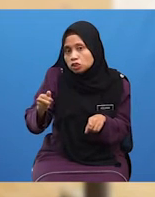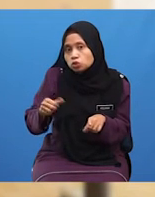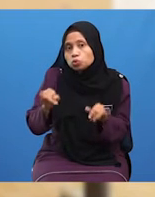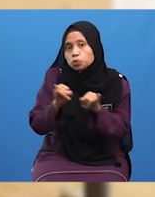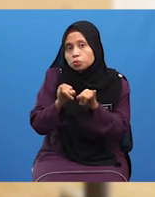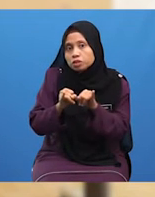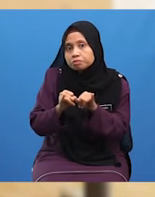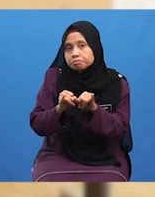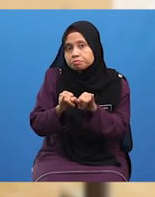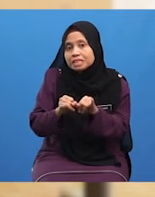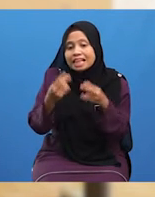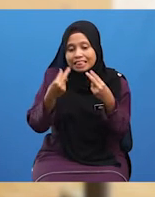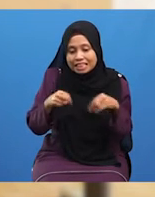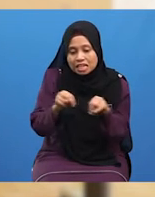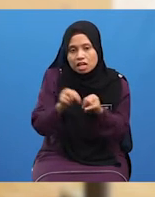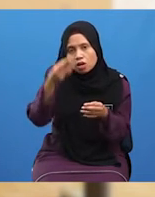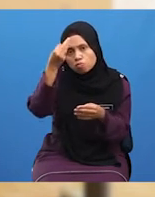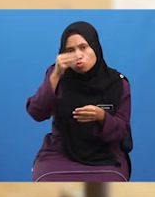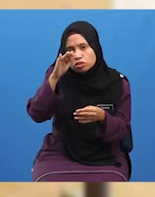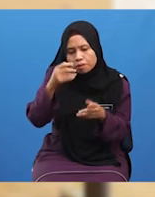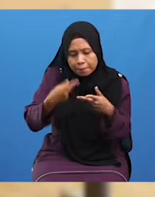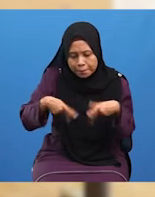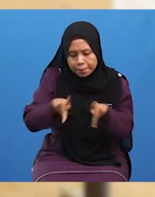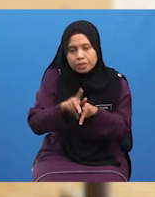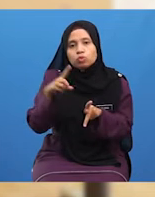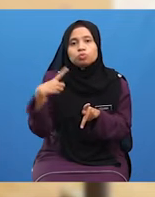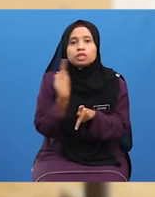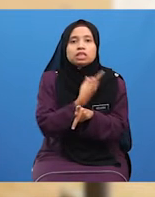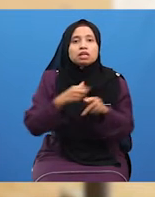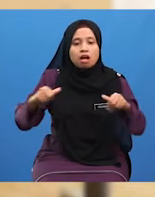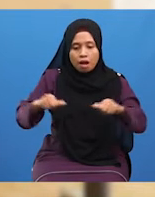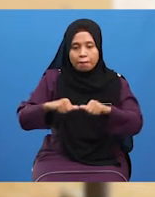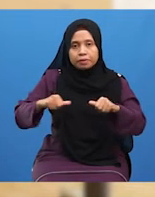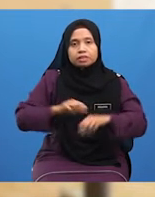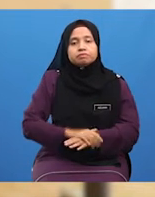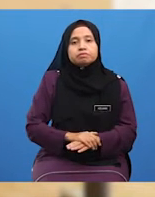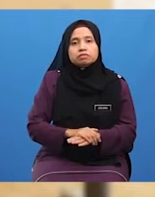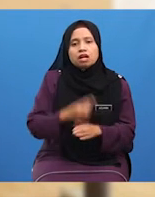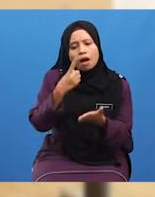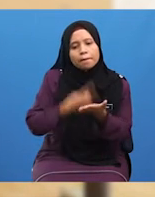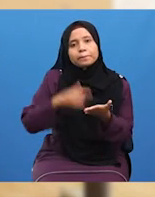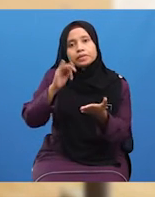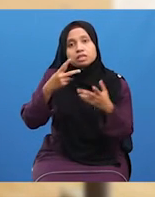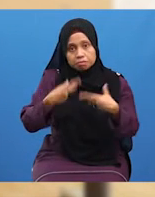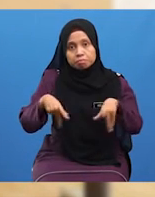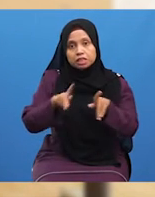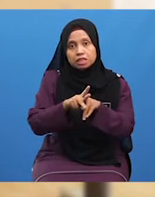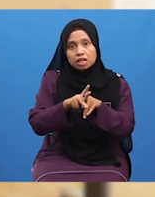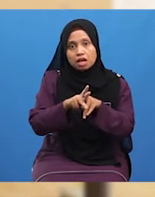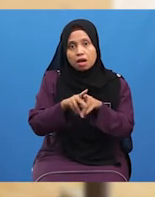Juga Merupakan Nilai Mulia Yang Perlu Kita Amalkan Apa yang Penting